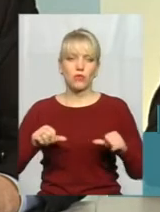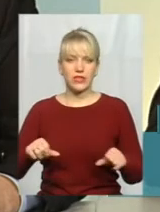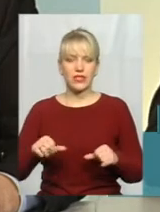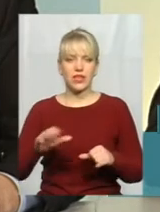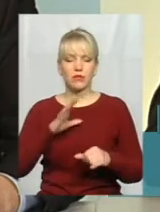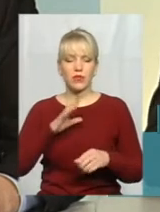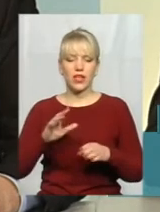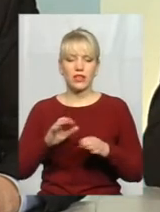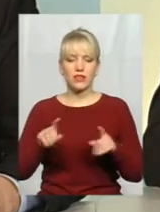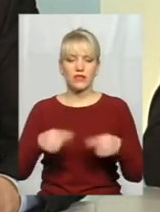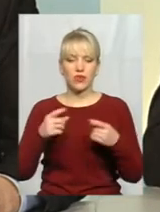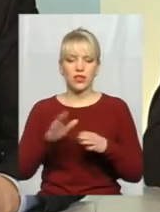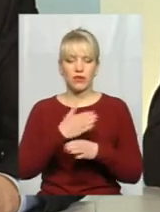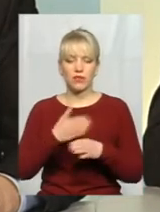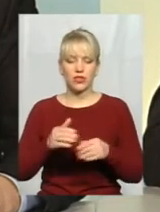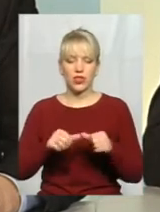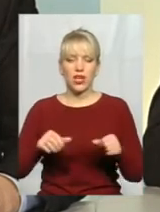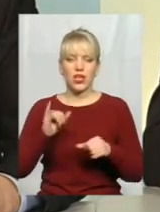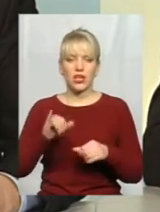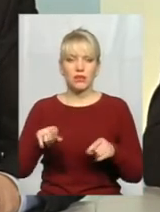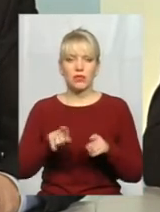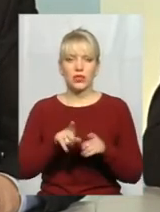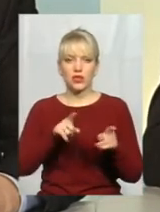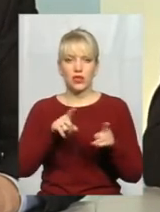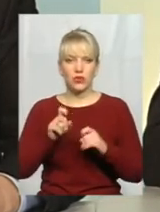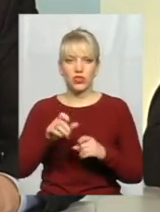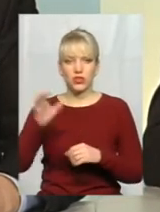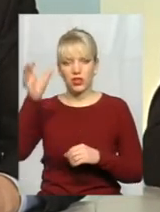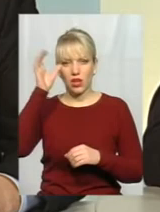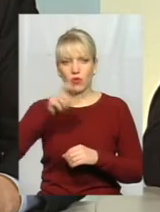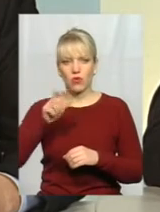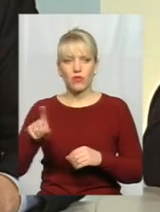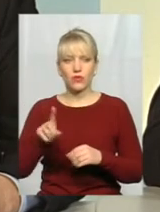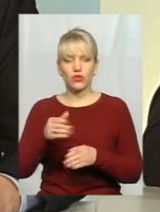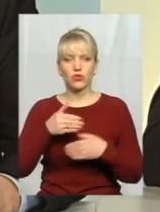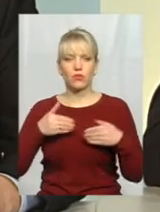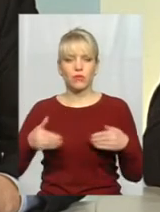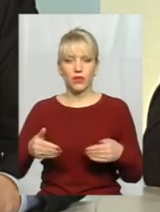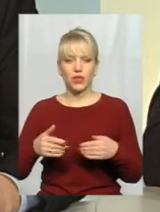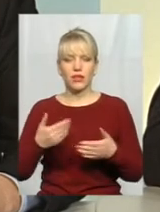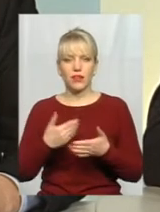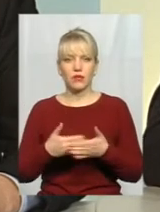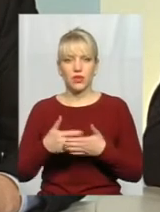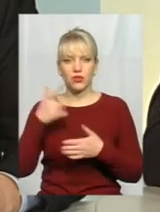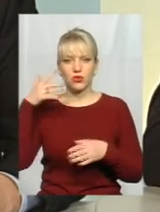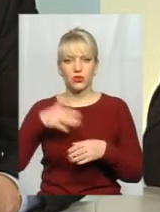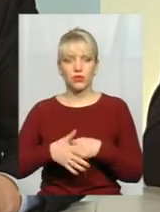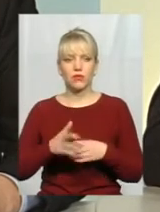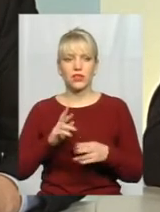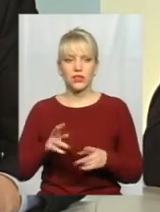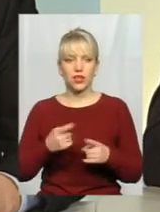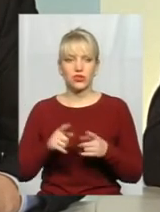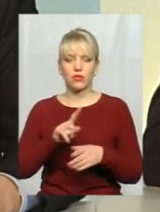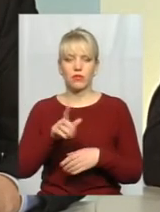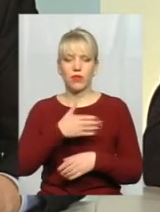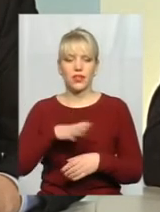міжфракційна група, були залучені в тому числі науковці, щоб ми, наприклад, зрозуміли, яким чином, щоб ми в ніякому